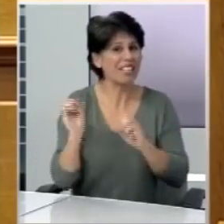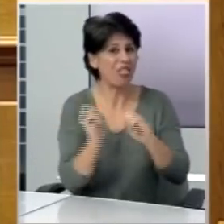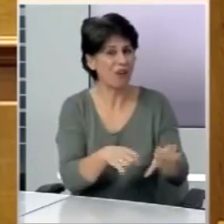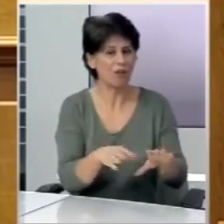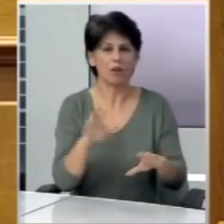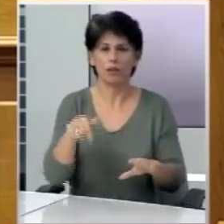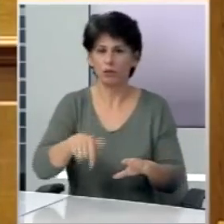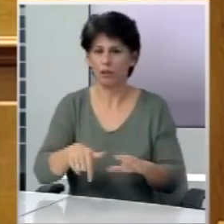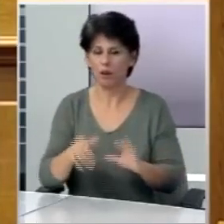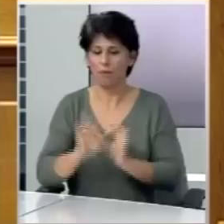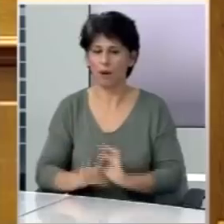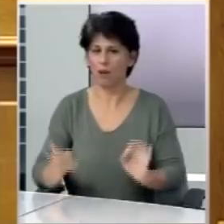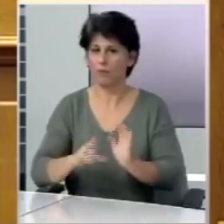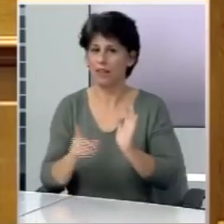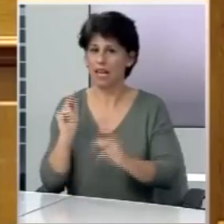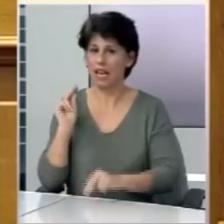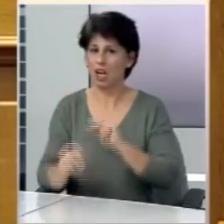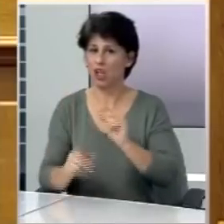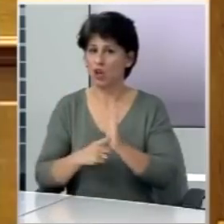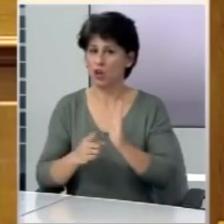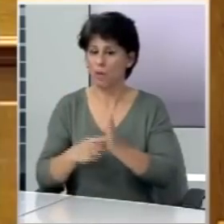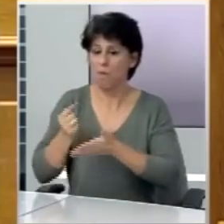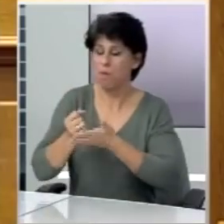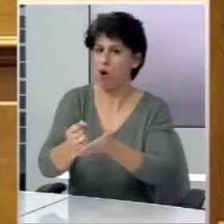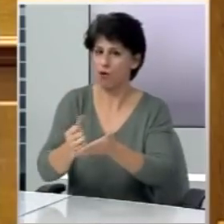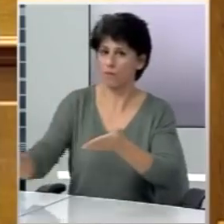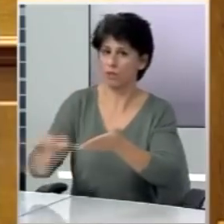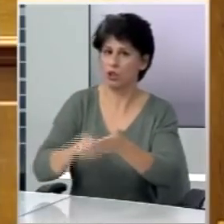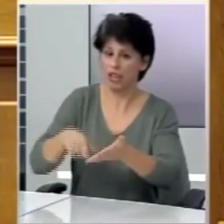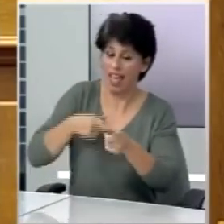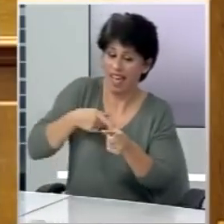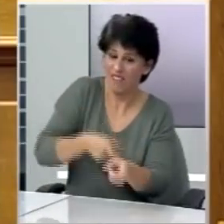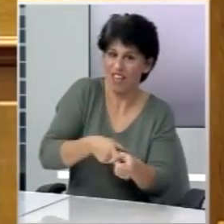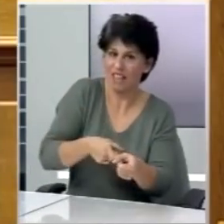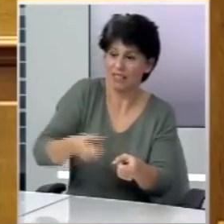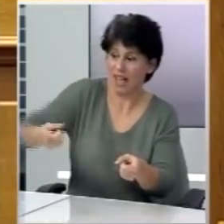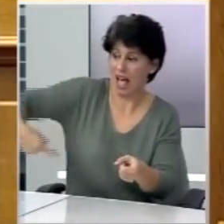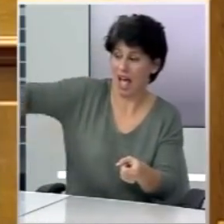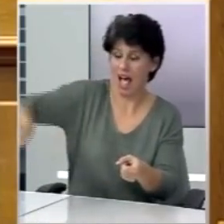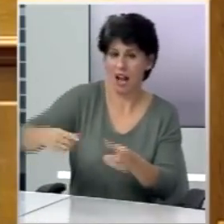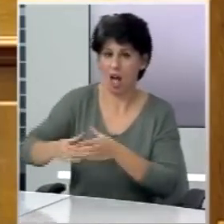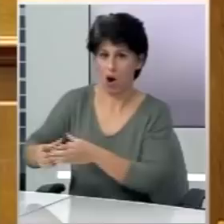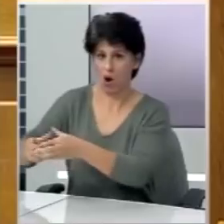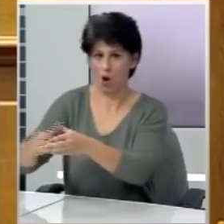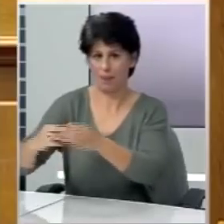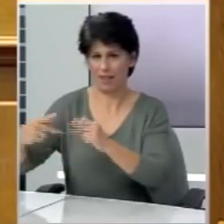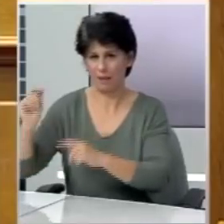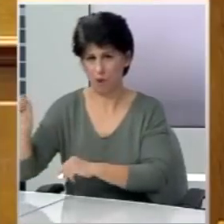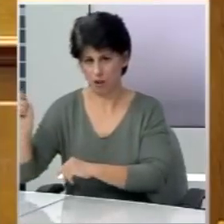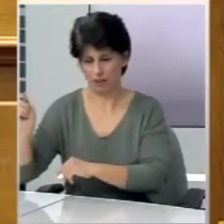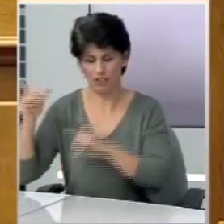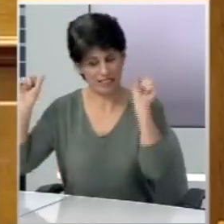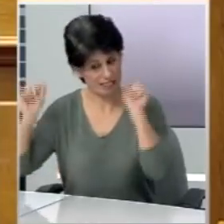νόμο σε χειρότερη κατεύθυνση επαναφέροντας τον πόνους και εκβιάζεται τα άλλα κόμματα της αντιπολίτευσης να